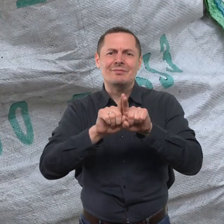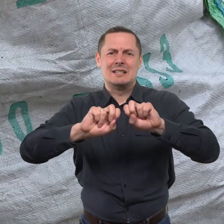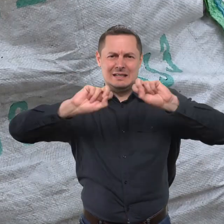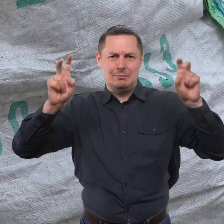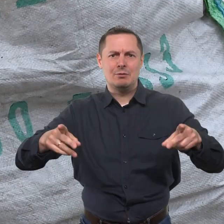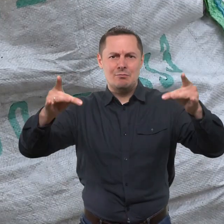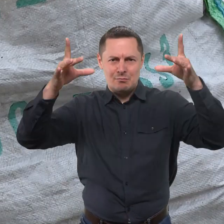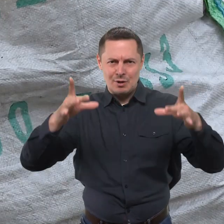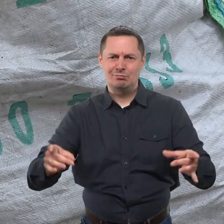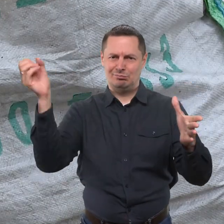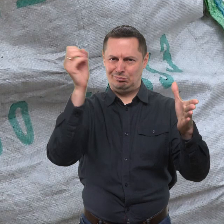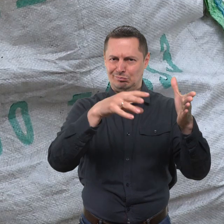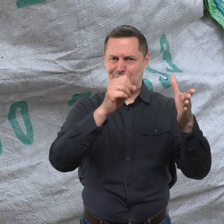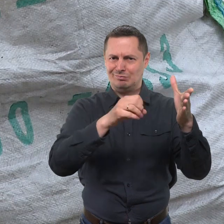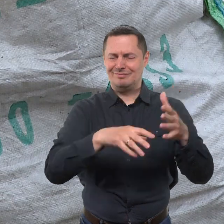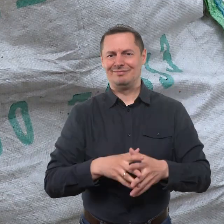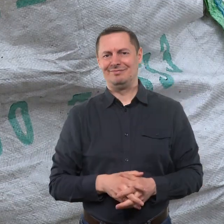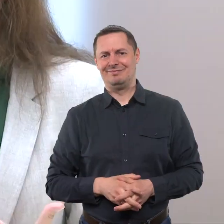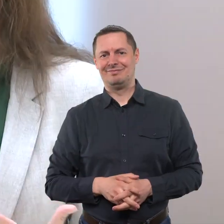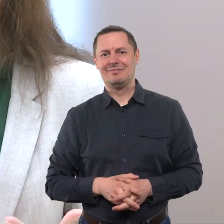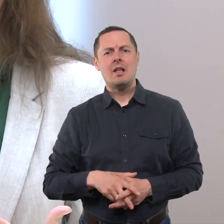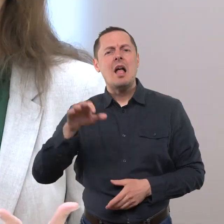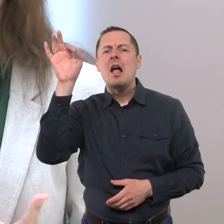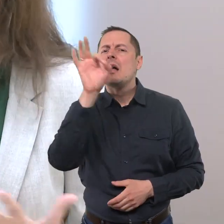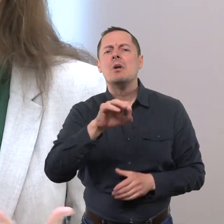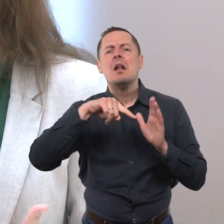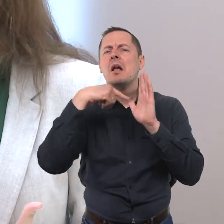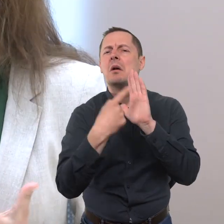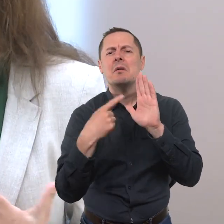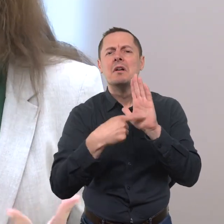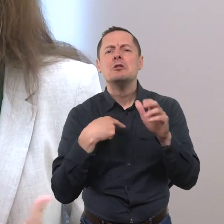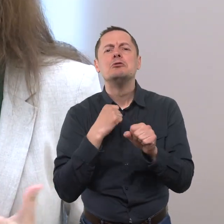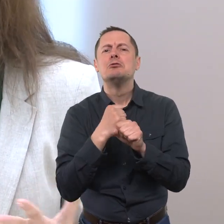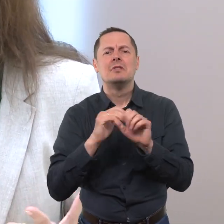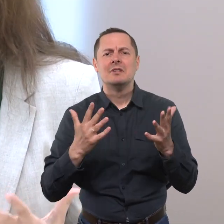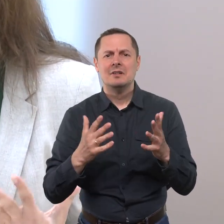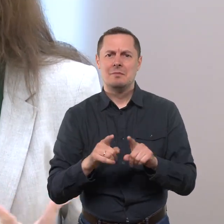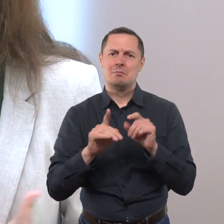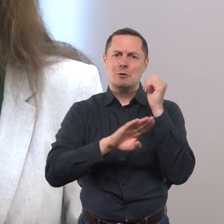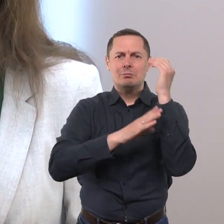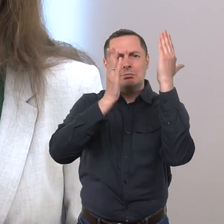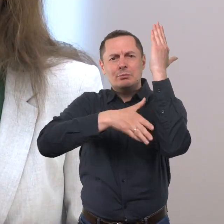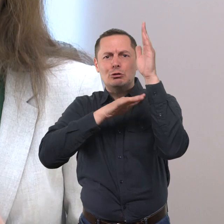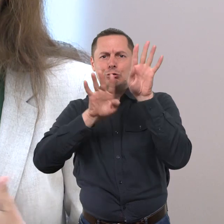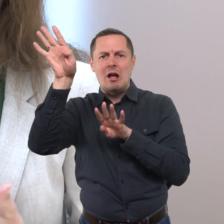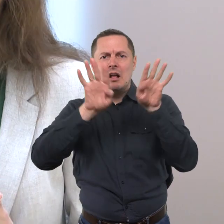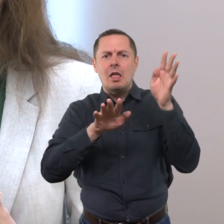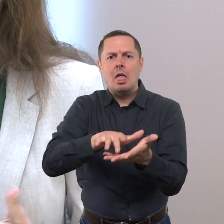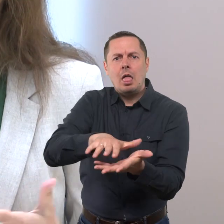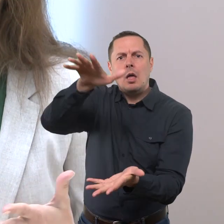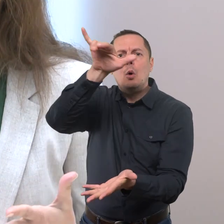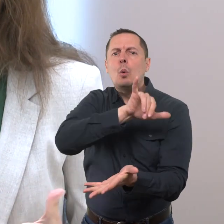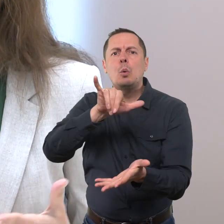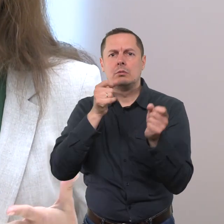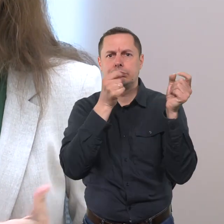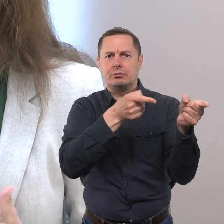atlikų maišus. Žmonės irgi užduoda klausimą, ką daryti, turiu labai daug šakų, nusigėnėjau ne telpani į konteinerius, nei į maišus.